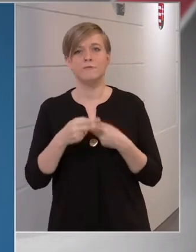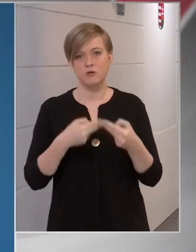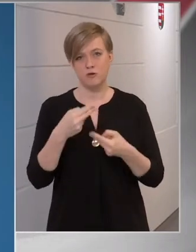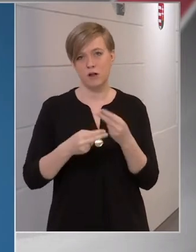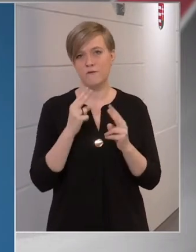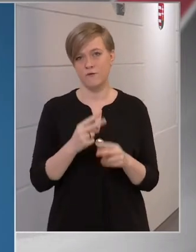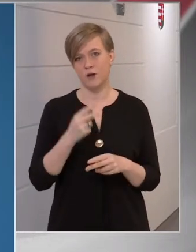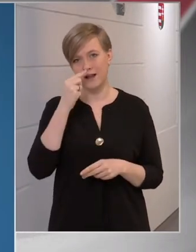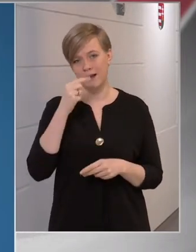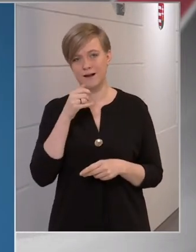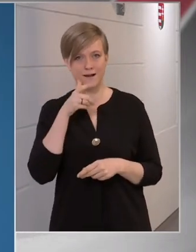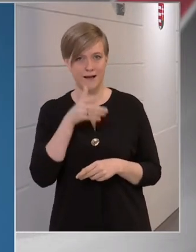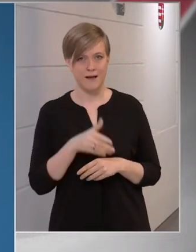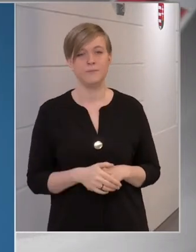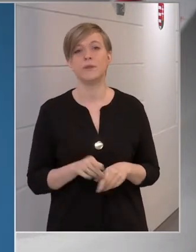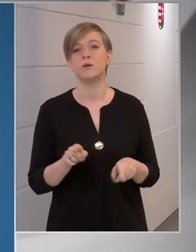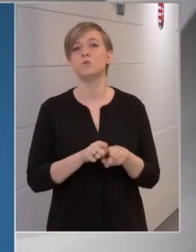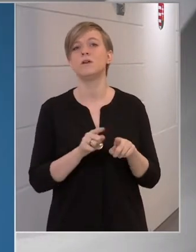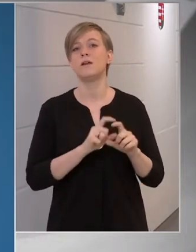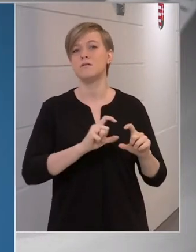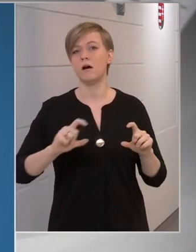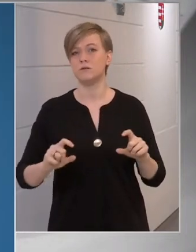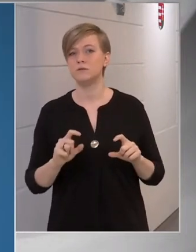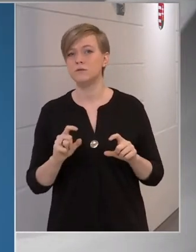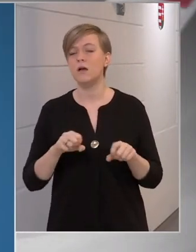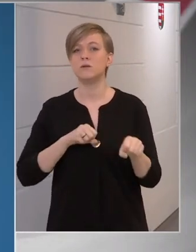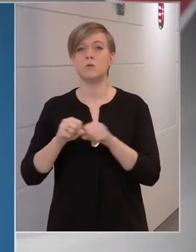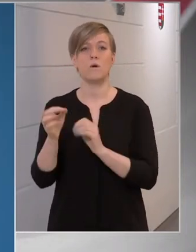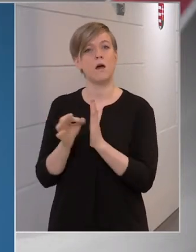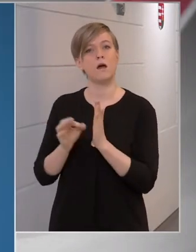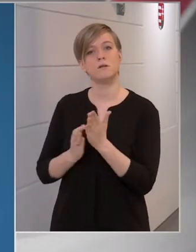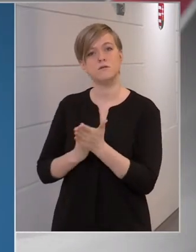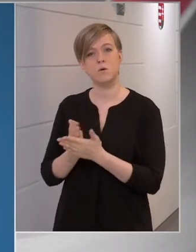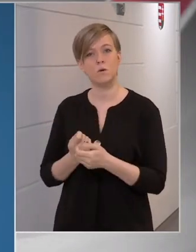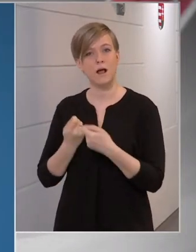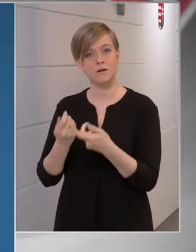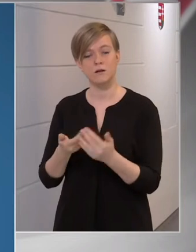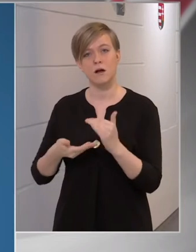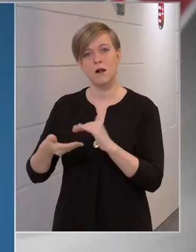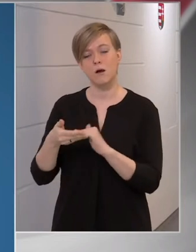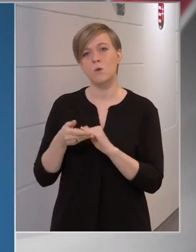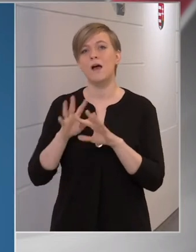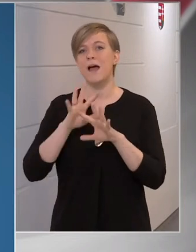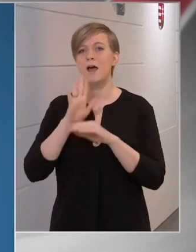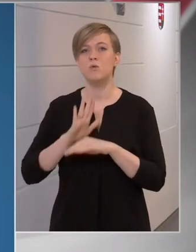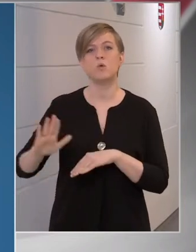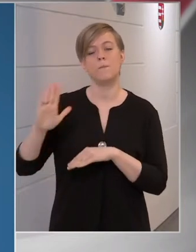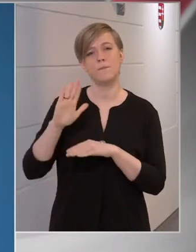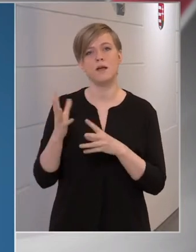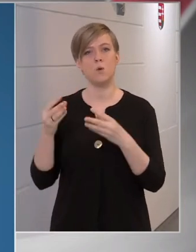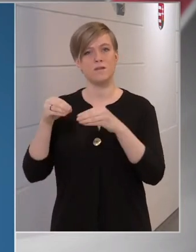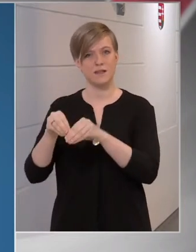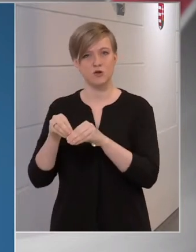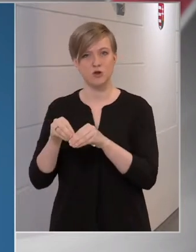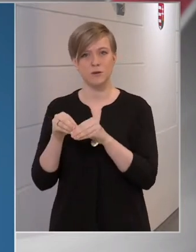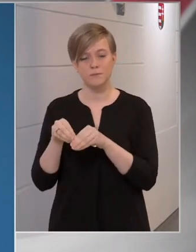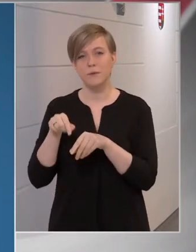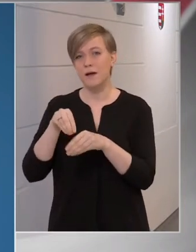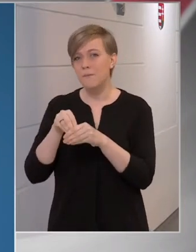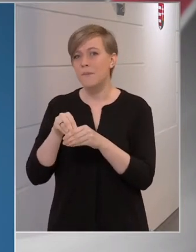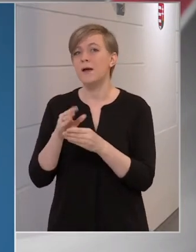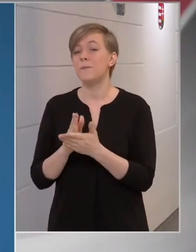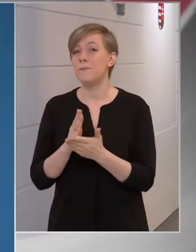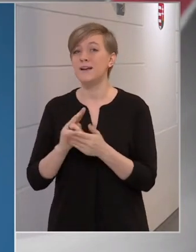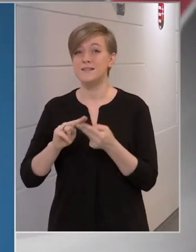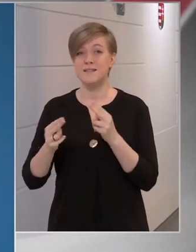őket az NNK. Ugyanezek az adagok azonban a kormányadatszolgáltatásán alapuló európai összesítésben, az ECDC adatai között